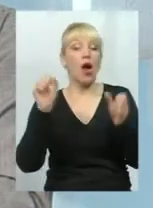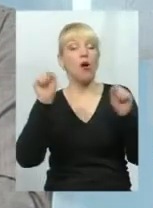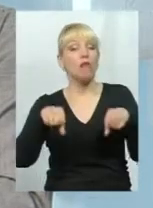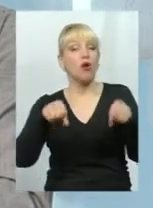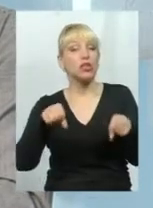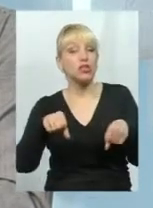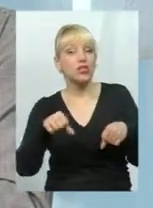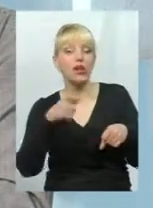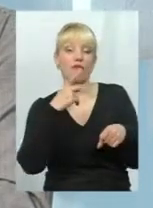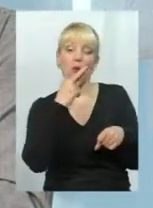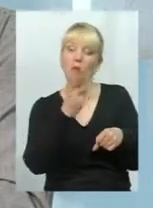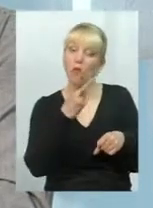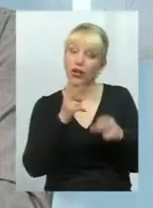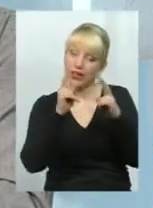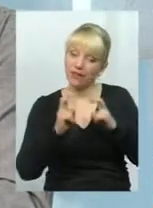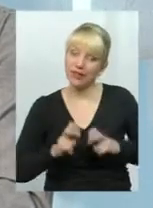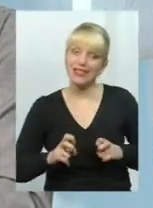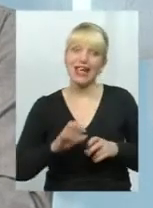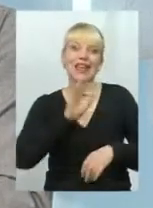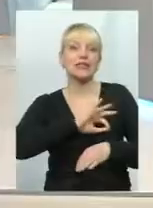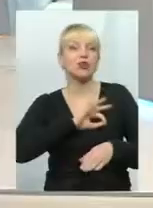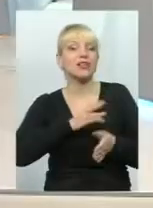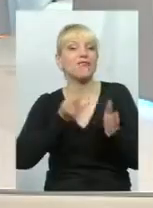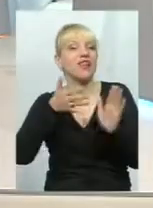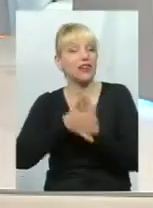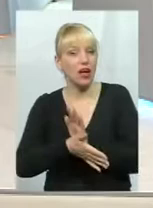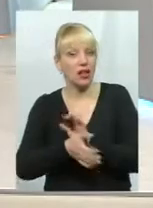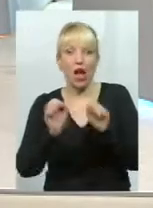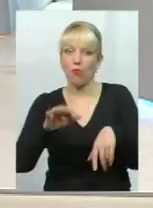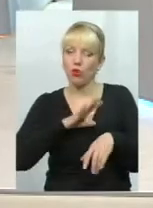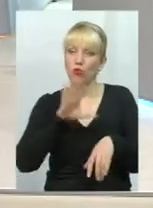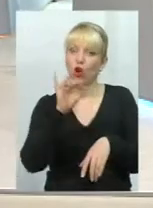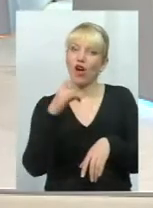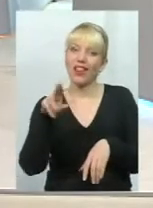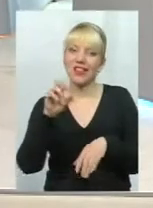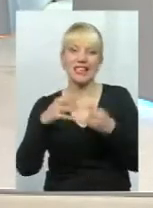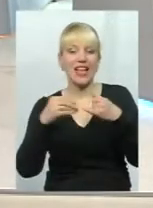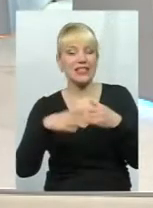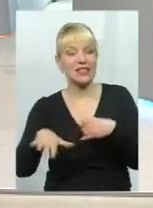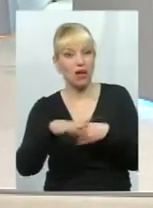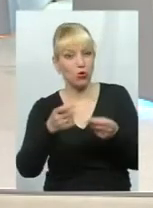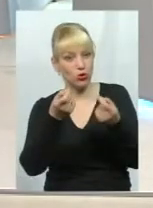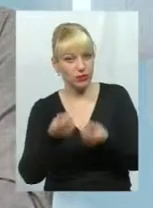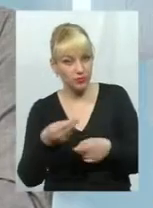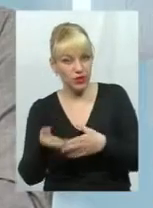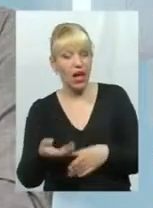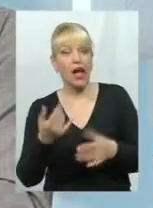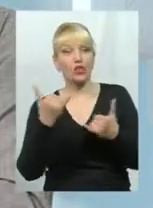можливо передивитися експлуатаційні витрати, можливо передивитися оренду за землю. А на сьогоднішній день ми знаємо, що